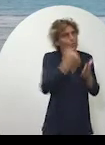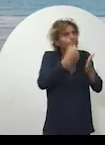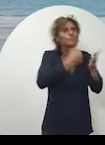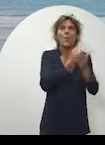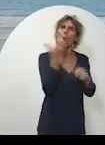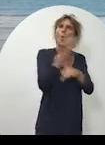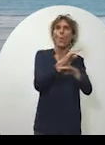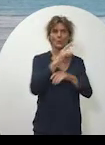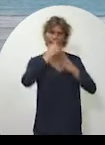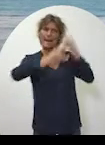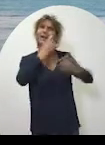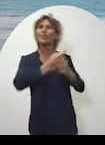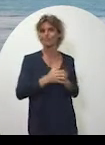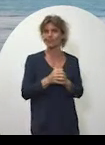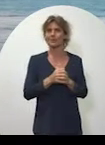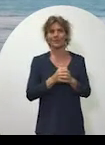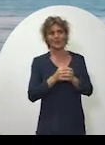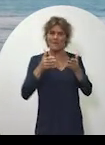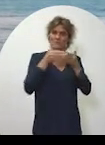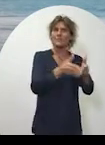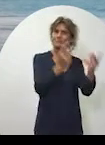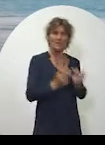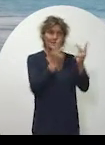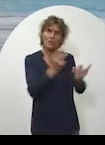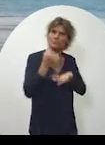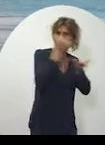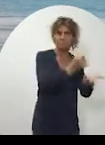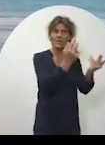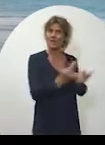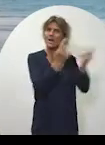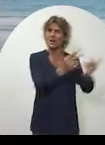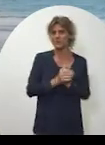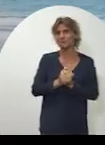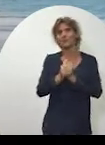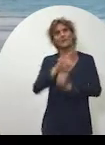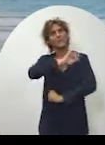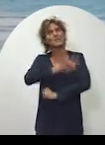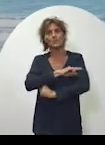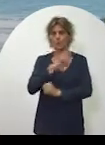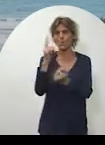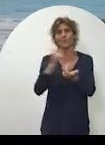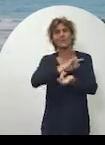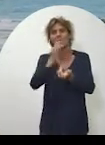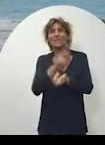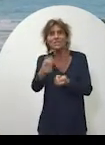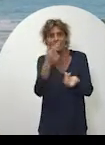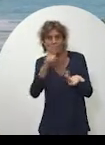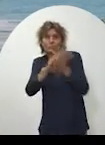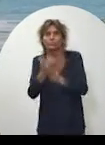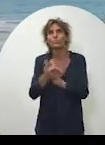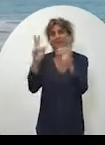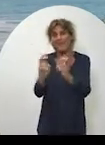délinquance, la valorisation de notre patrimoine maritime, la transition énergétique pour la croissance verte,